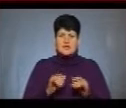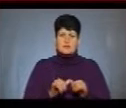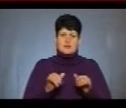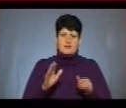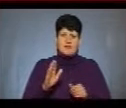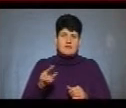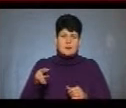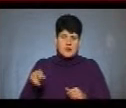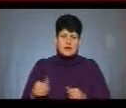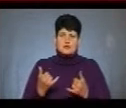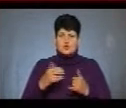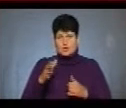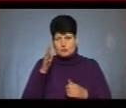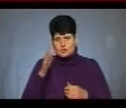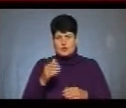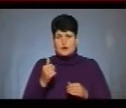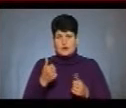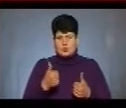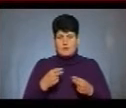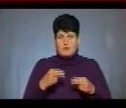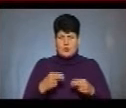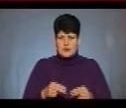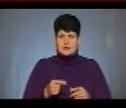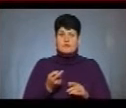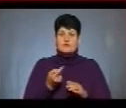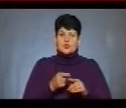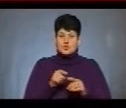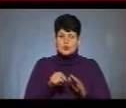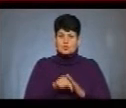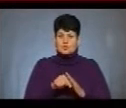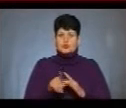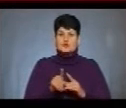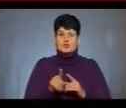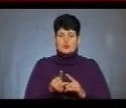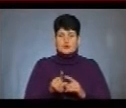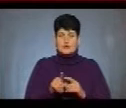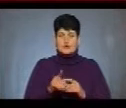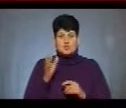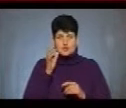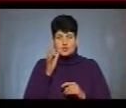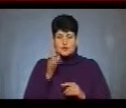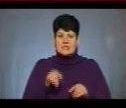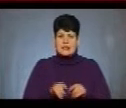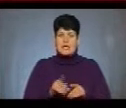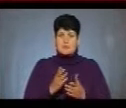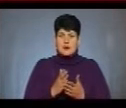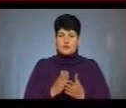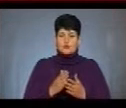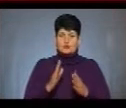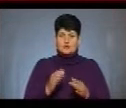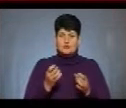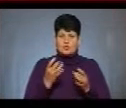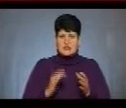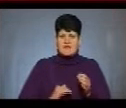ВВП, як сьогодні мудро і добре можна продати. В такому дусі ще парламентські слухання такі, як мають бути, щоби простий